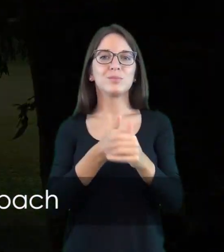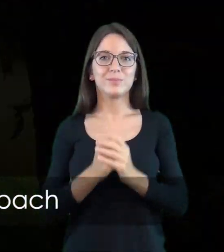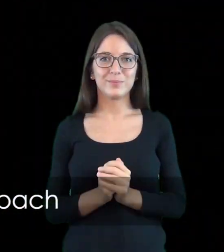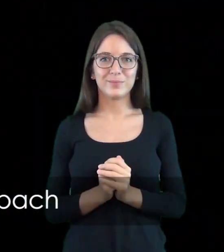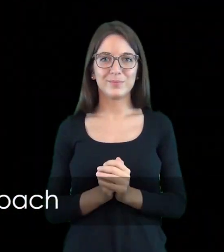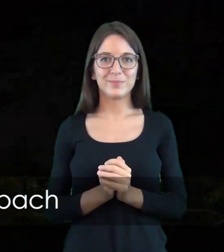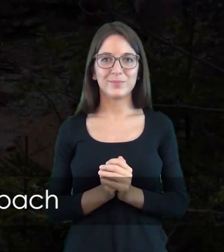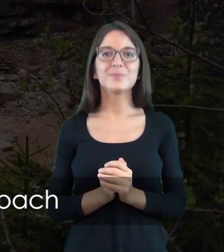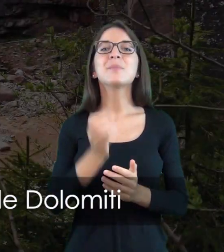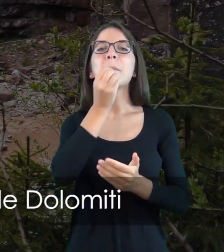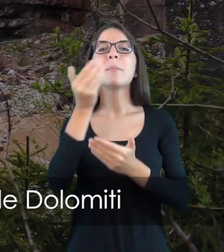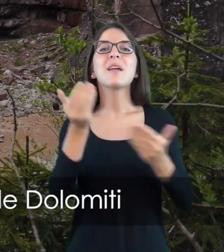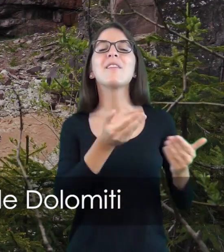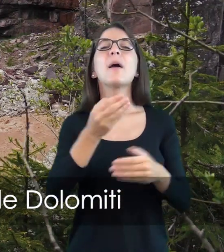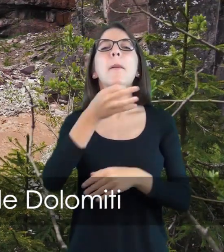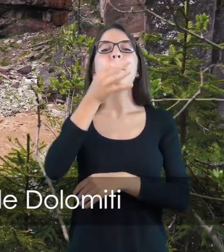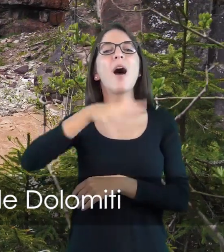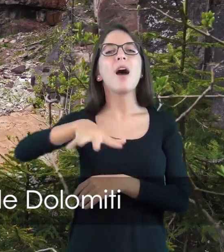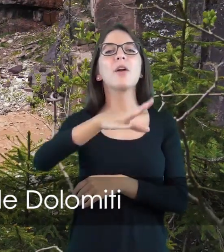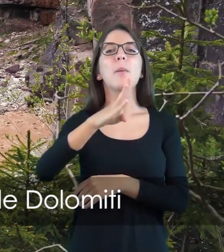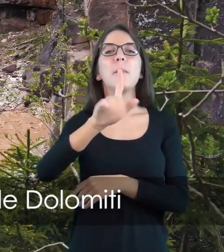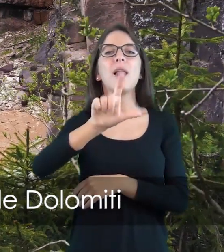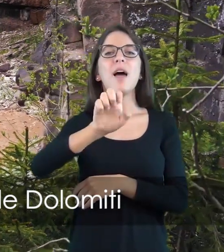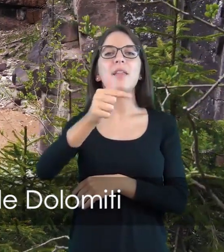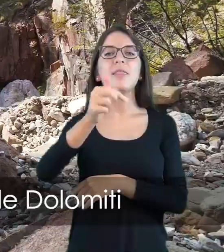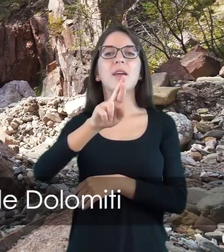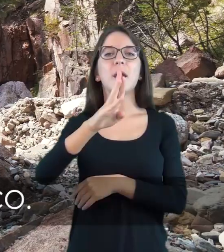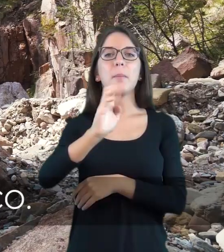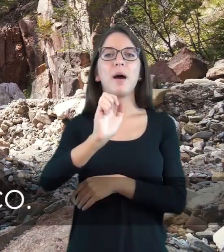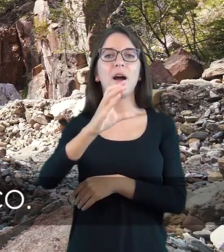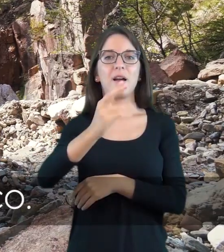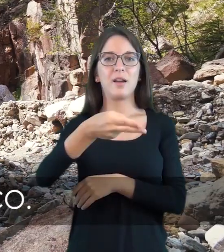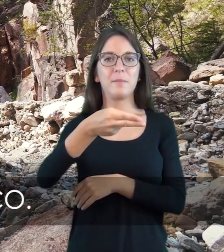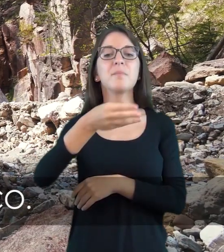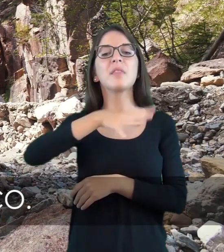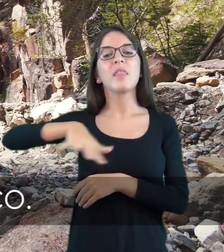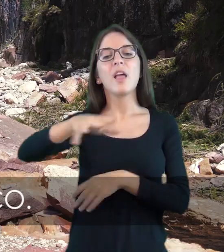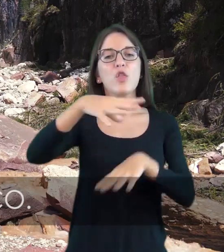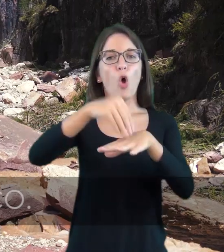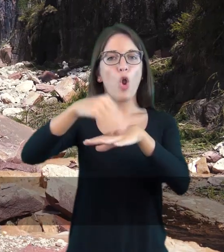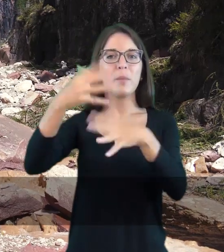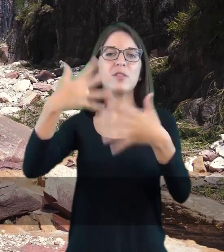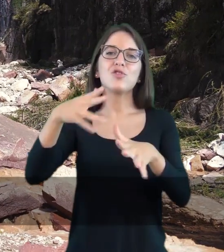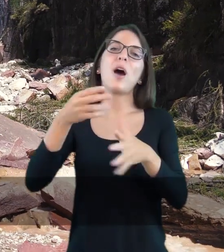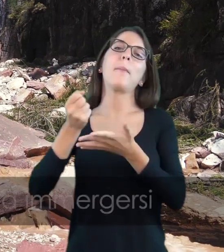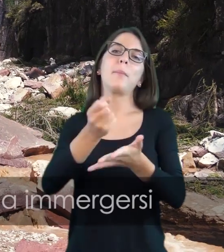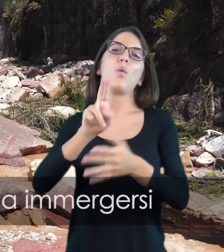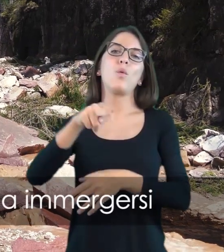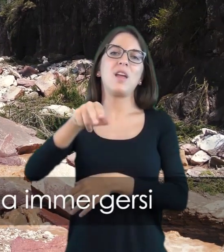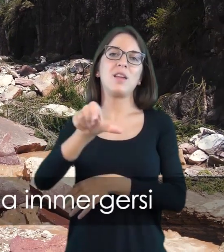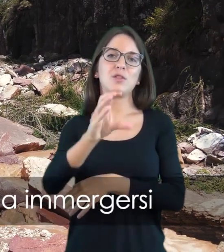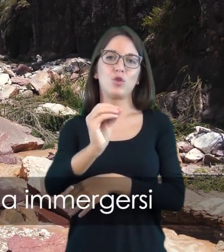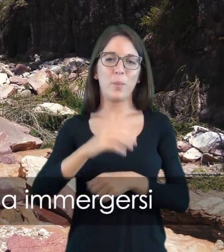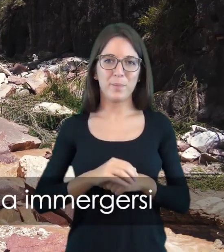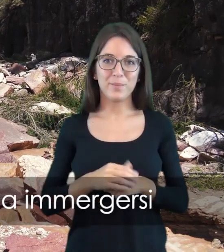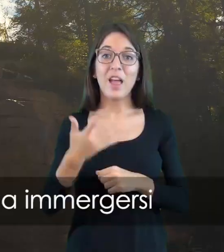Geopark Blätterbach, nel comune di Aldino, nel cuore delle Dolomiti, patrimonio mondiale Unesco. Visitare